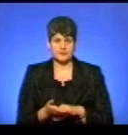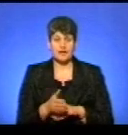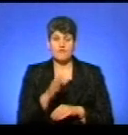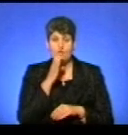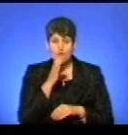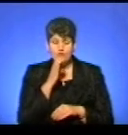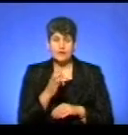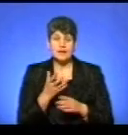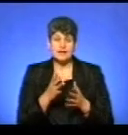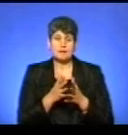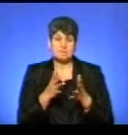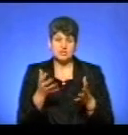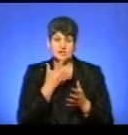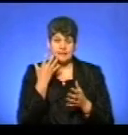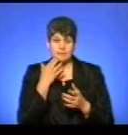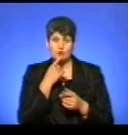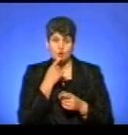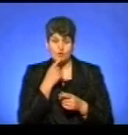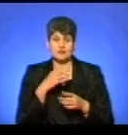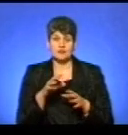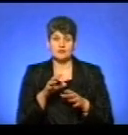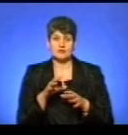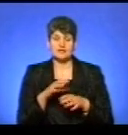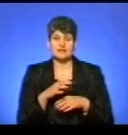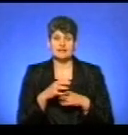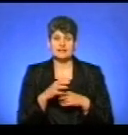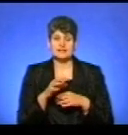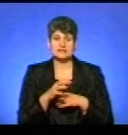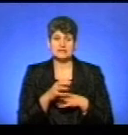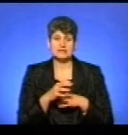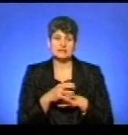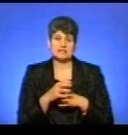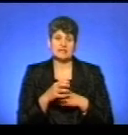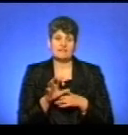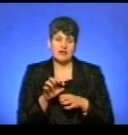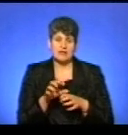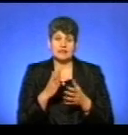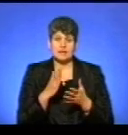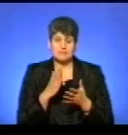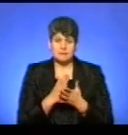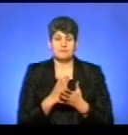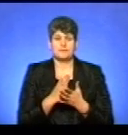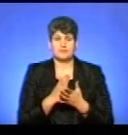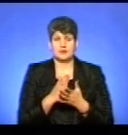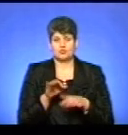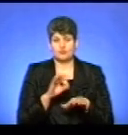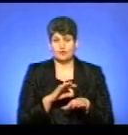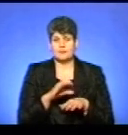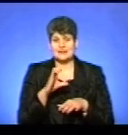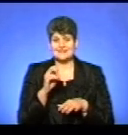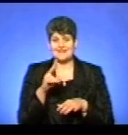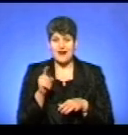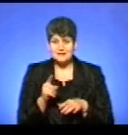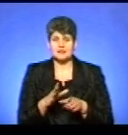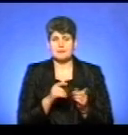як і всі теплокровні твари, хворюють на сказ, крім того, вони так само, лисиці, є головними резервуарами і переносчиками вірусу сказу.